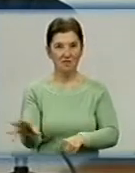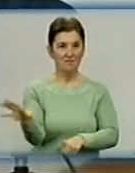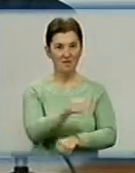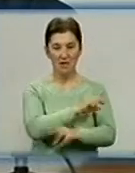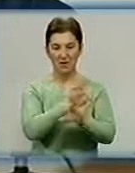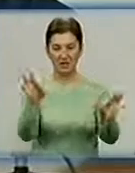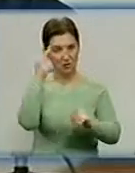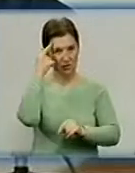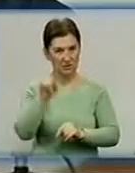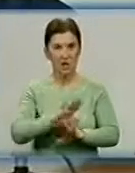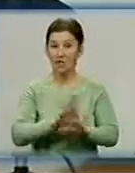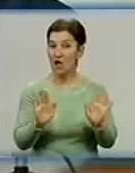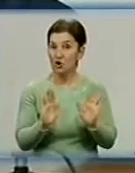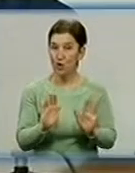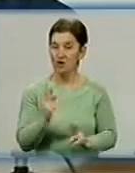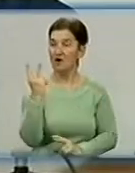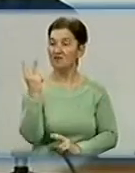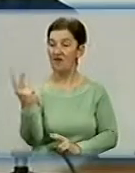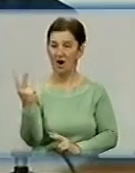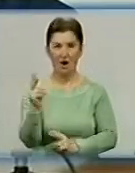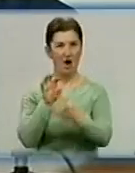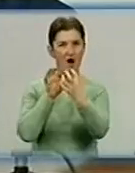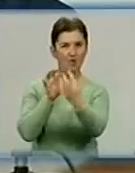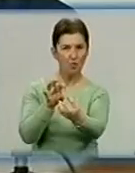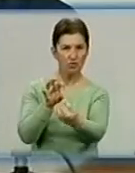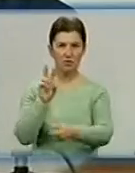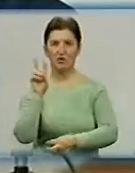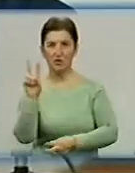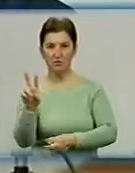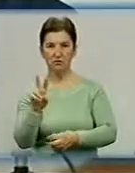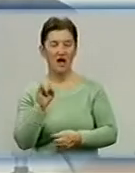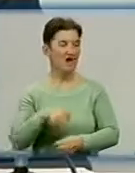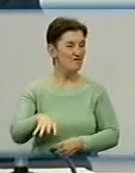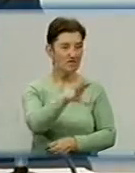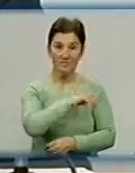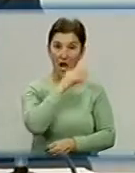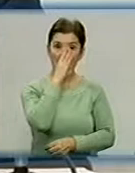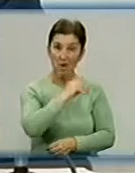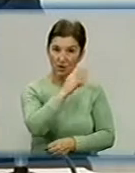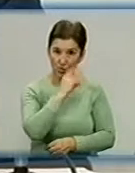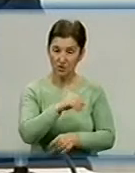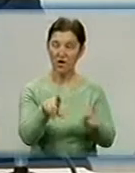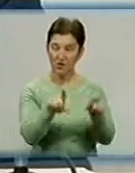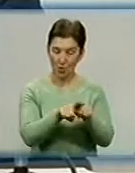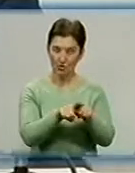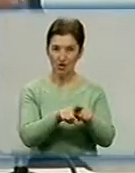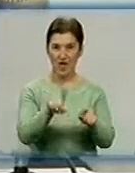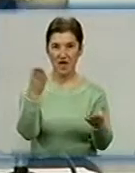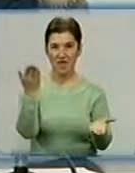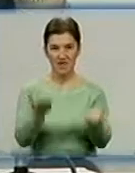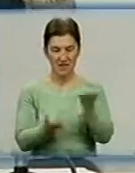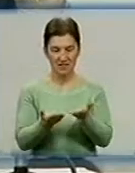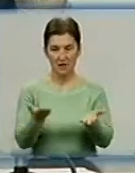що не тільки ці два предприятия перевозять пільгові категории населения. Возять їх всі. Ми ніколи, якщо на весах буде стояти